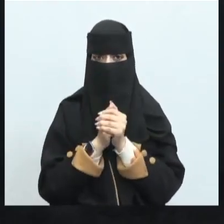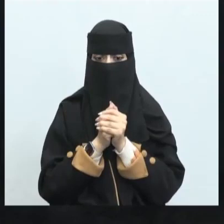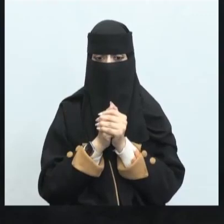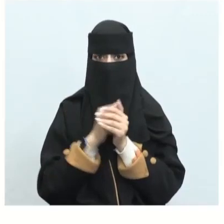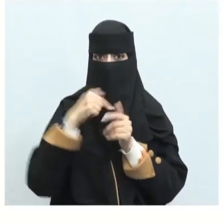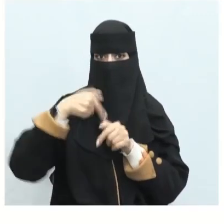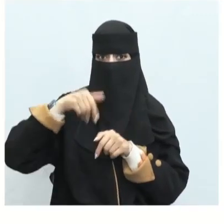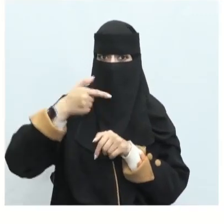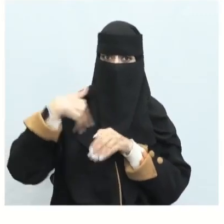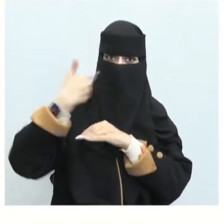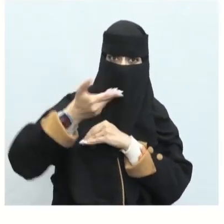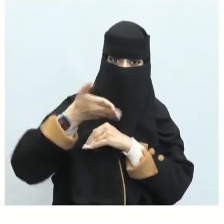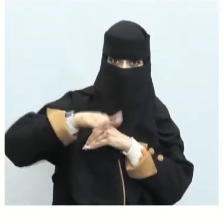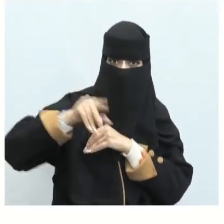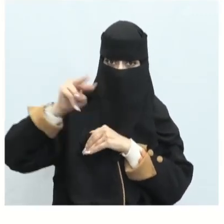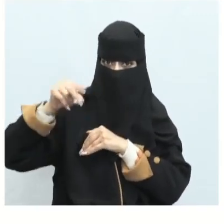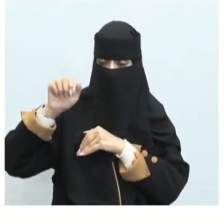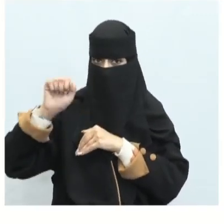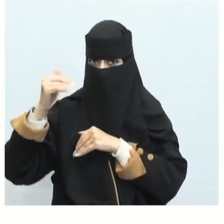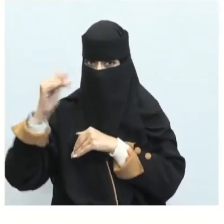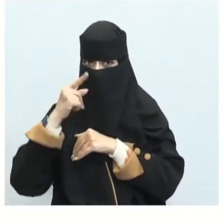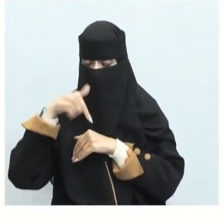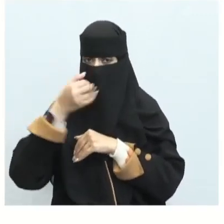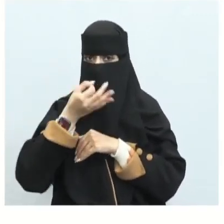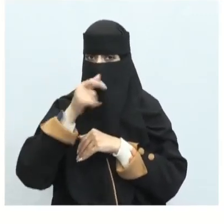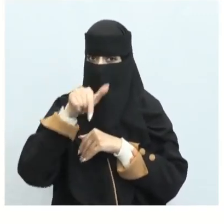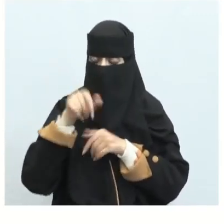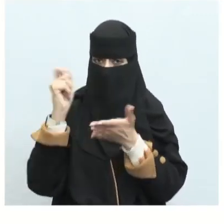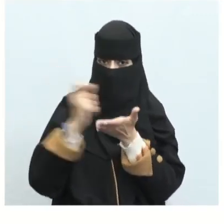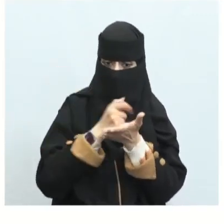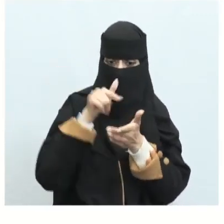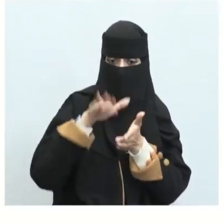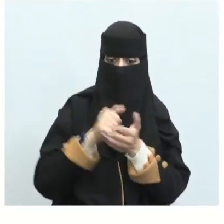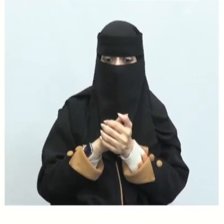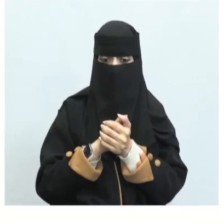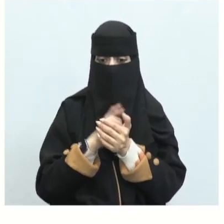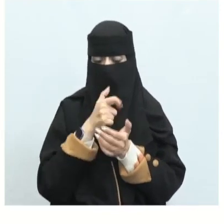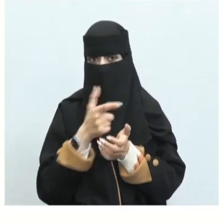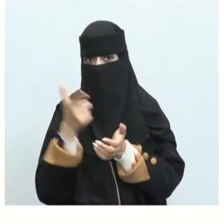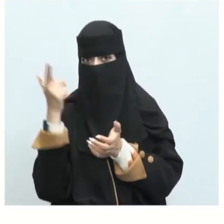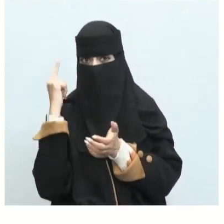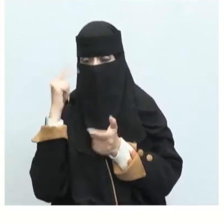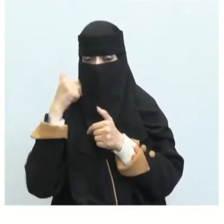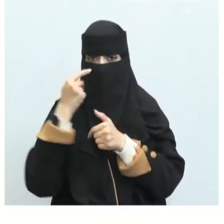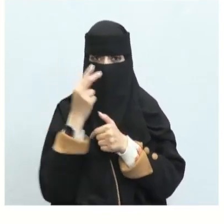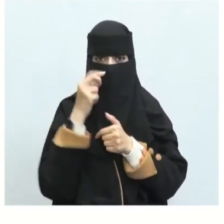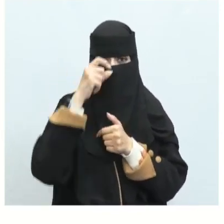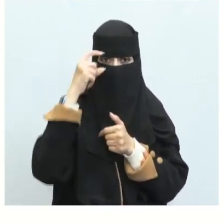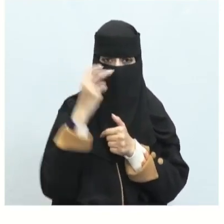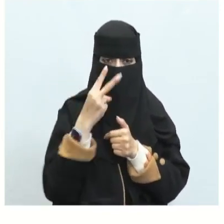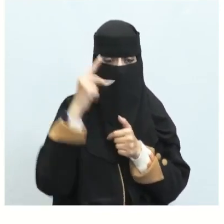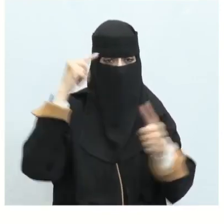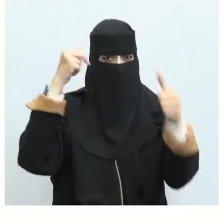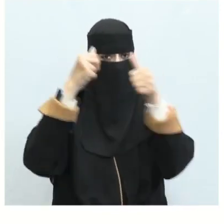صخر تقول في بعض أبيات هذه القصيدة هنا كأن عيني لذكراه